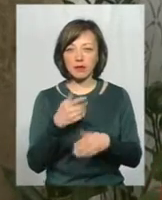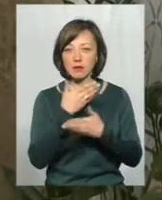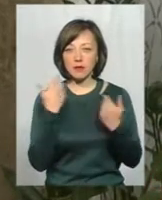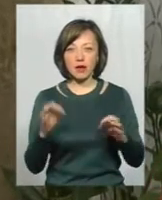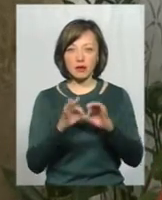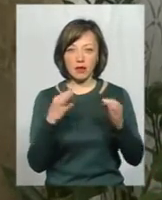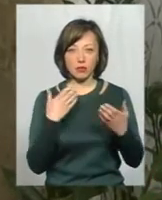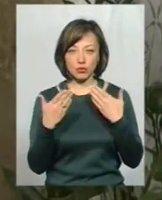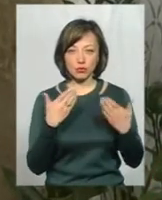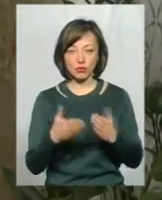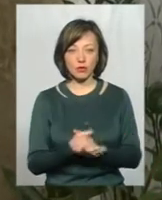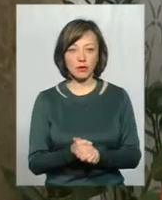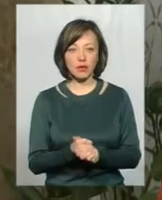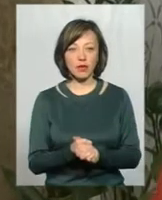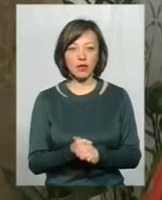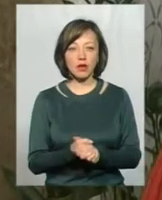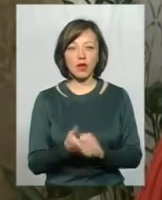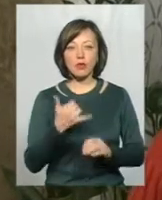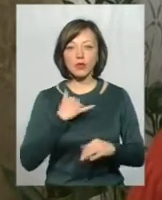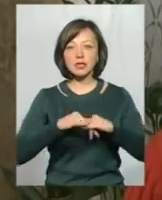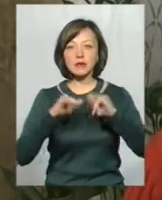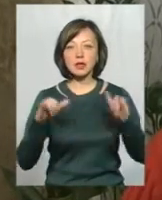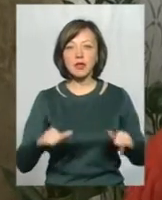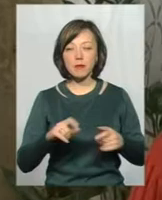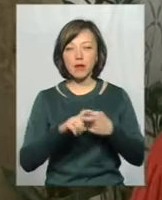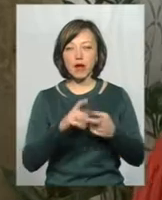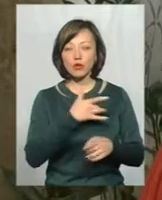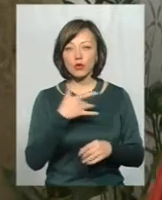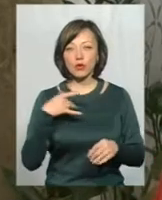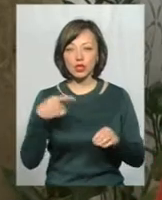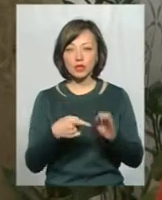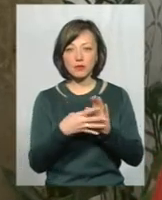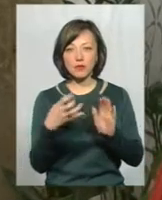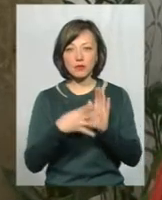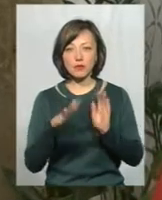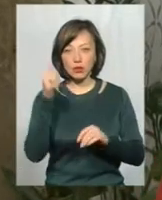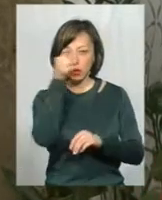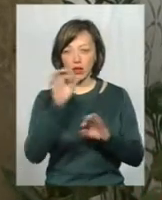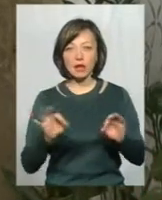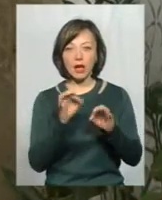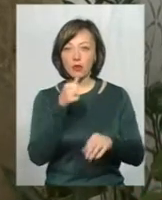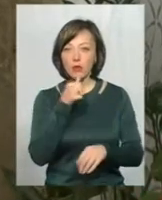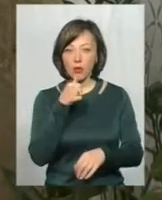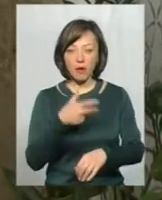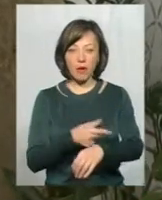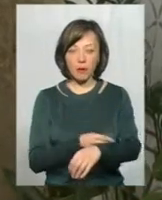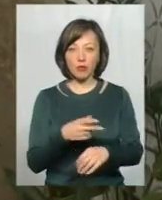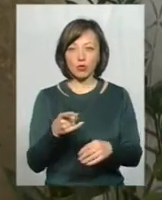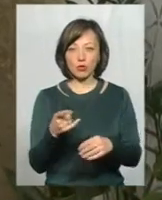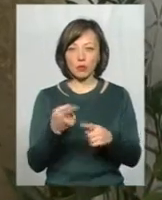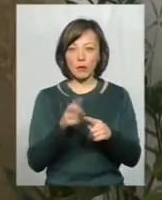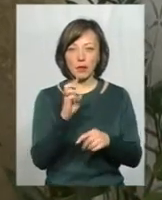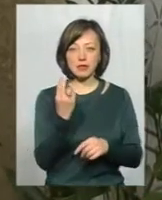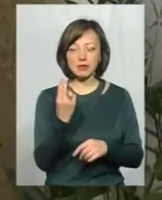ніякого стосунку. Я нагадаю, що у нас епідемія туберкульозу 1995 року, і ніякі проби манту та щеплення